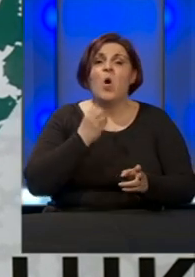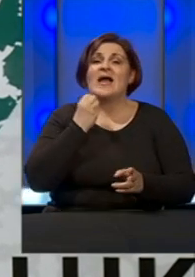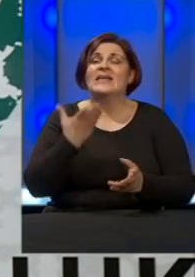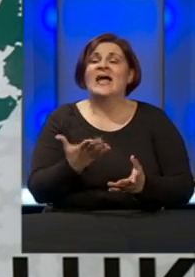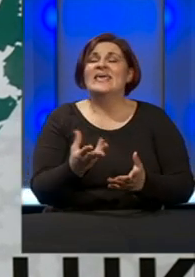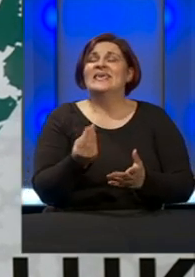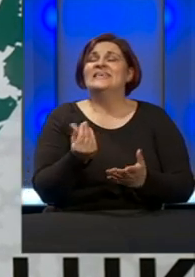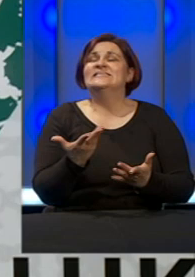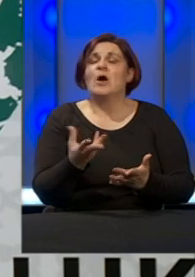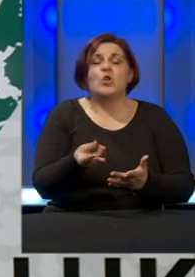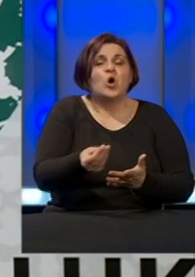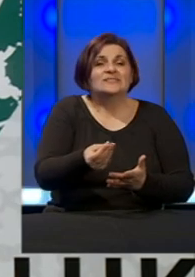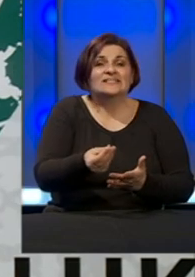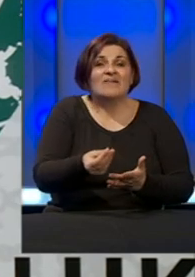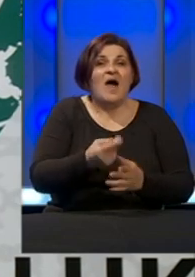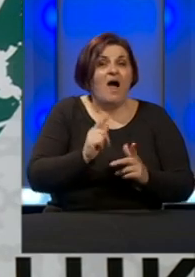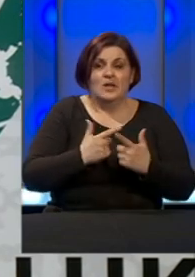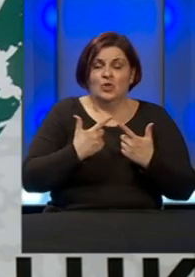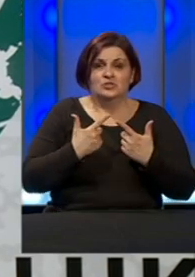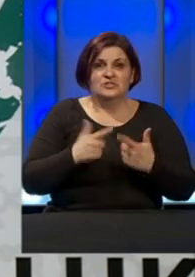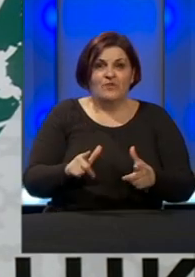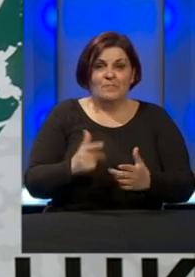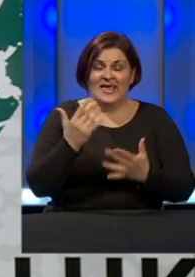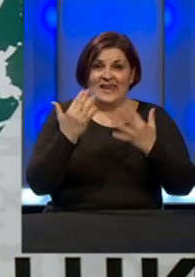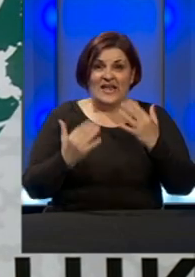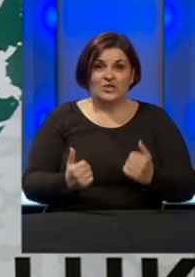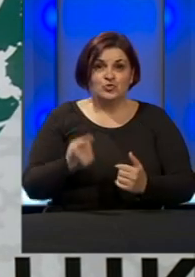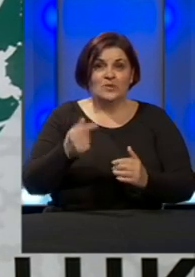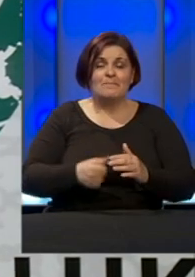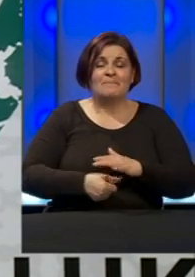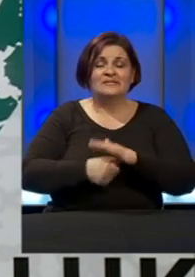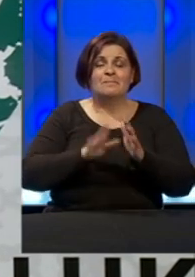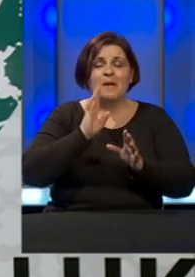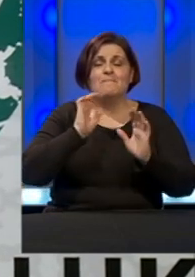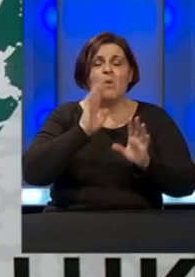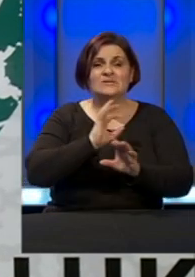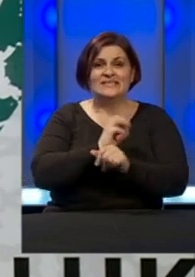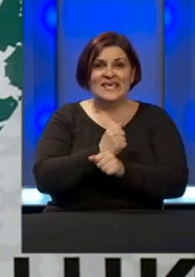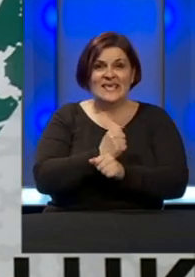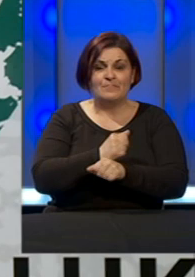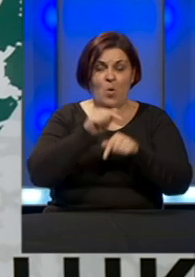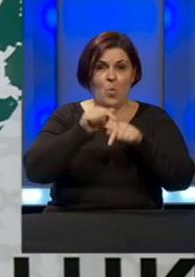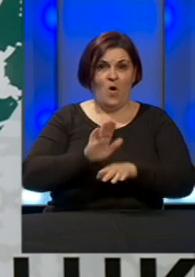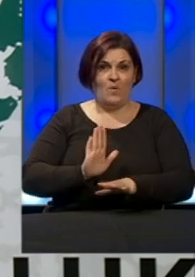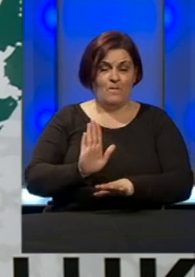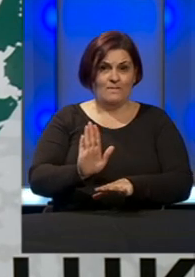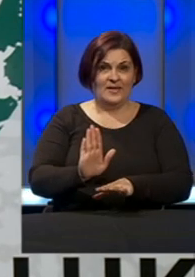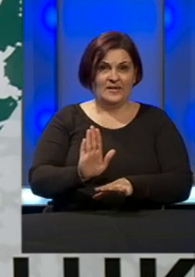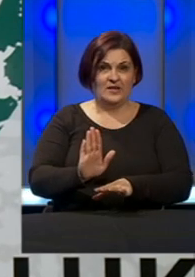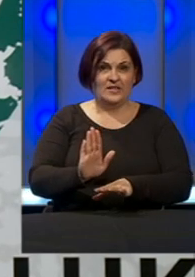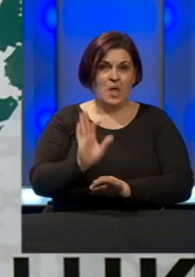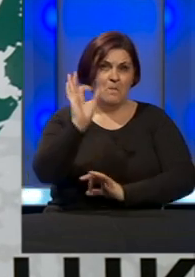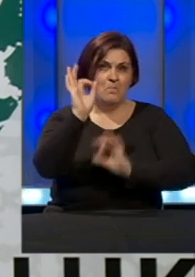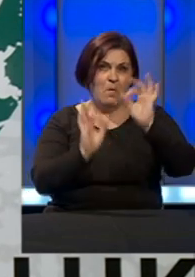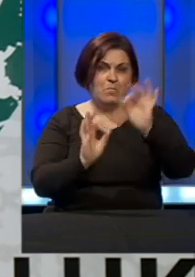sa koliko srestava, ali je ne dopustio da na računima Centralne banke Bosne i Hercegovine u ovom momentu po